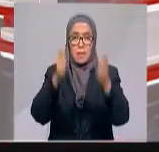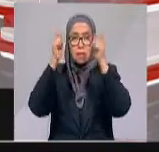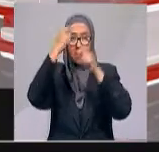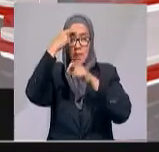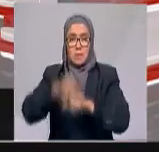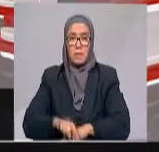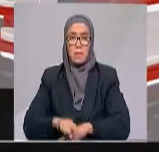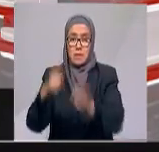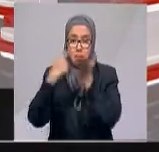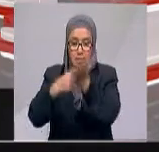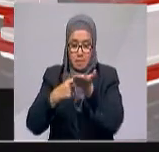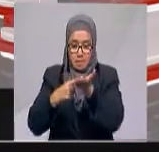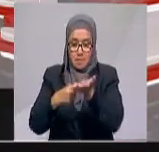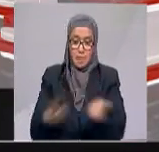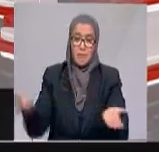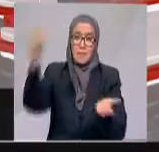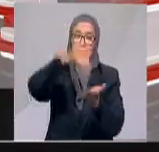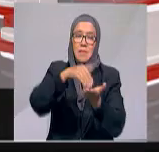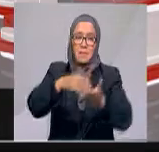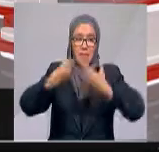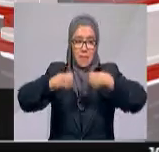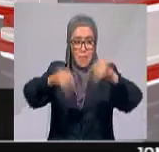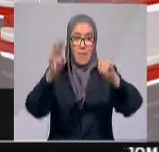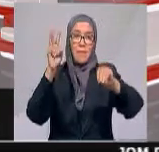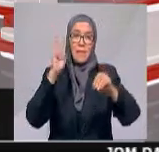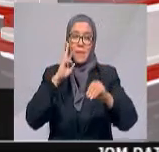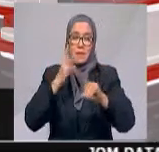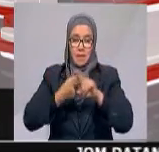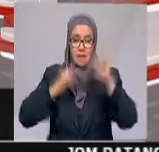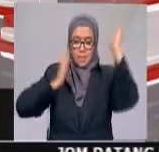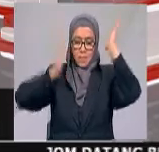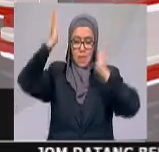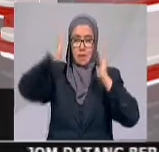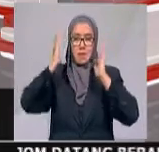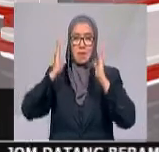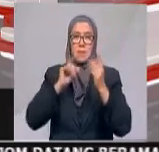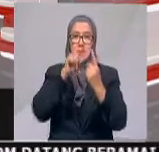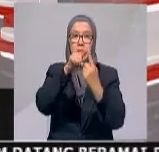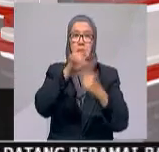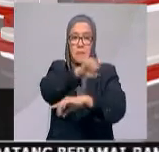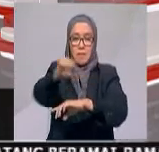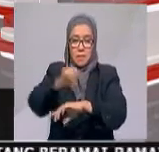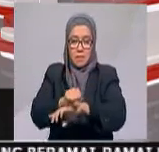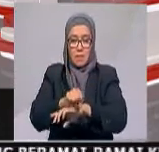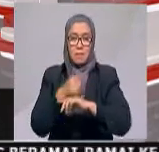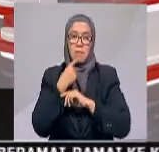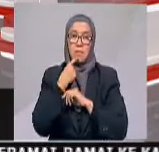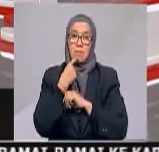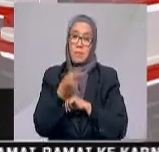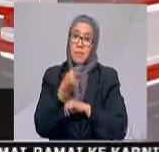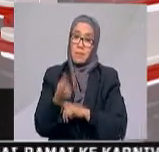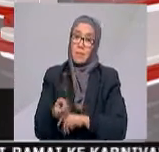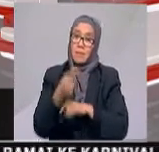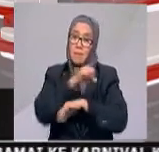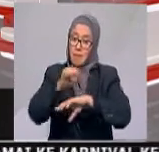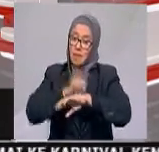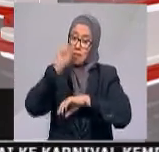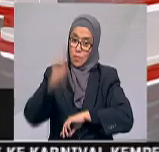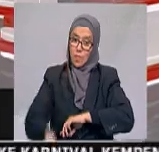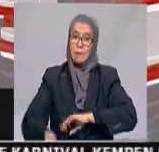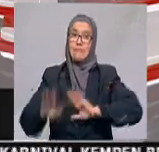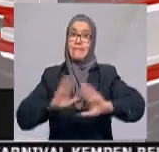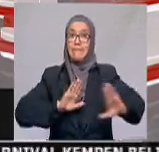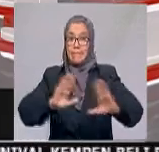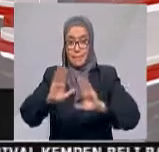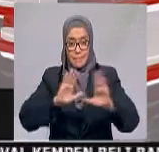penjualan air dari negara ini kepada Republik itu. Menurut Perdana Menteri, Singapura perlu berkompromi dan bersikap terbuka terhadap